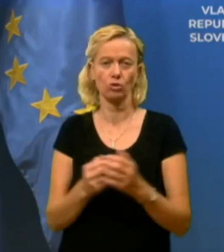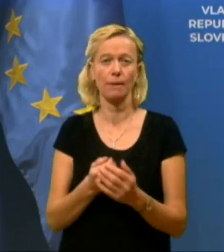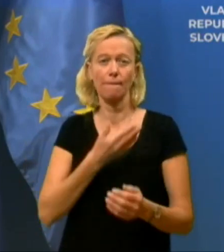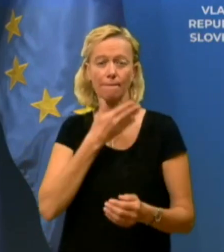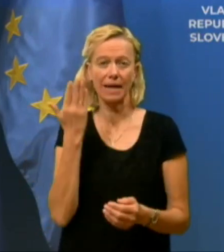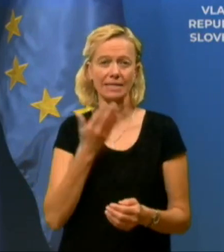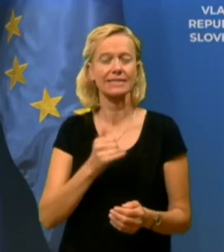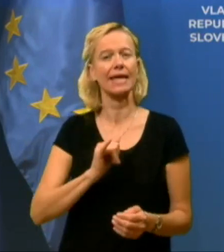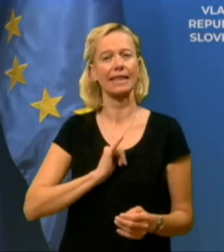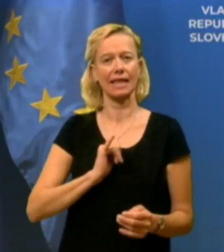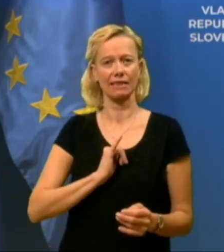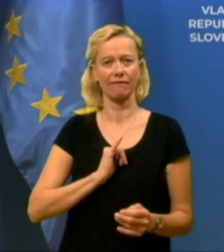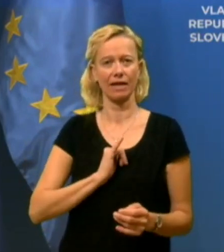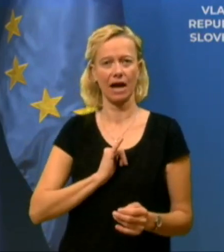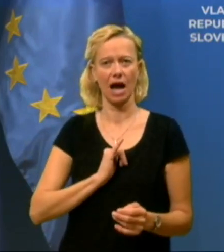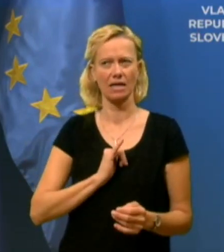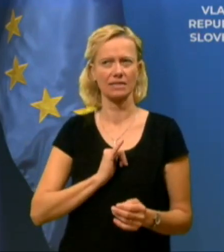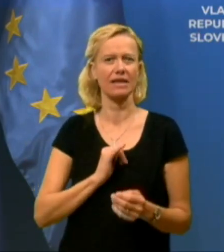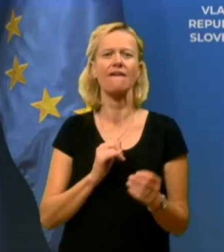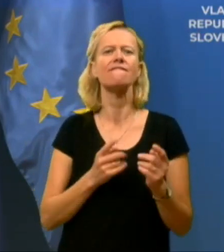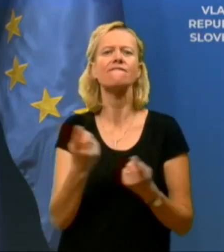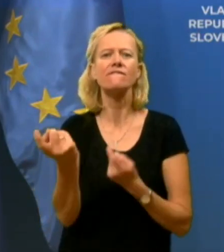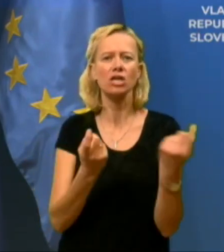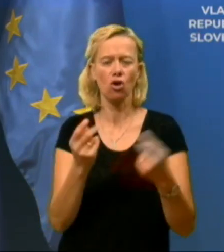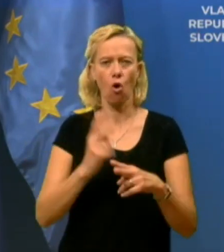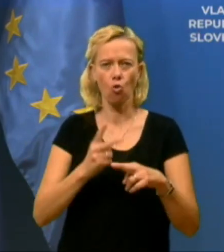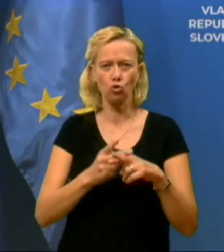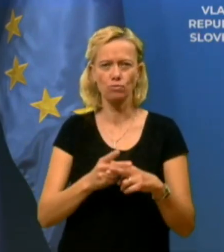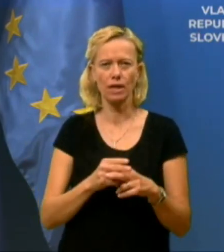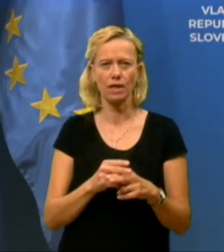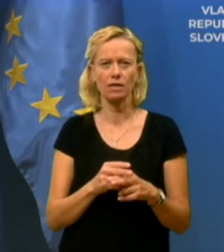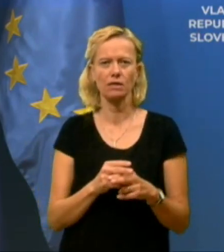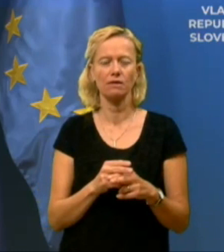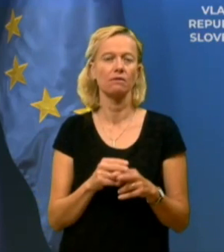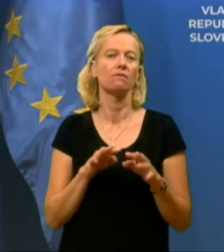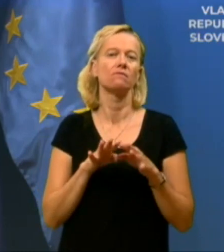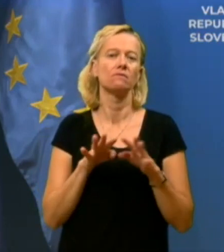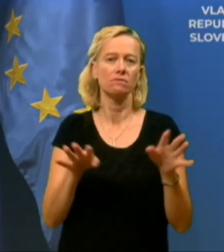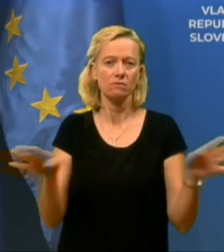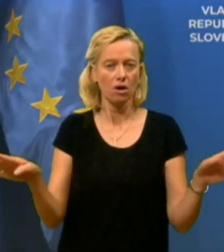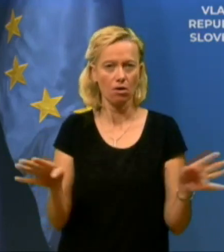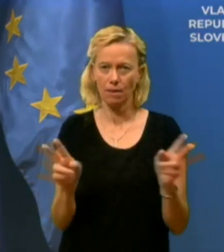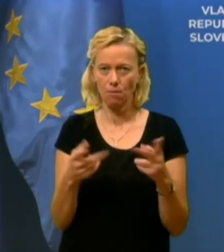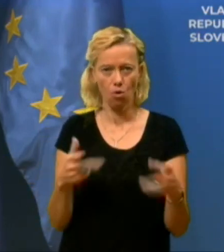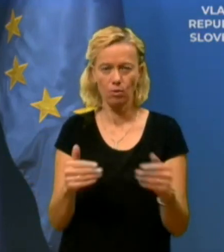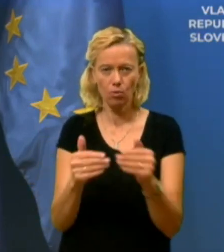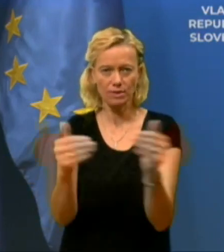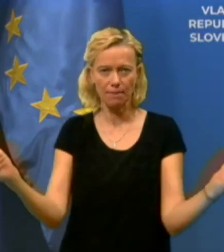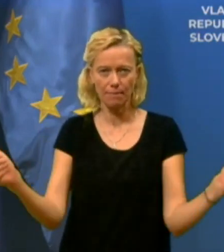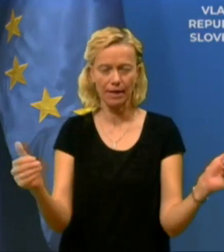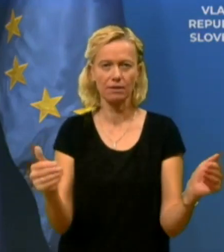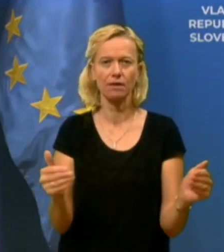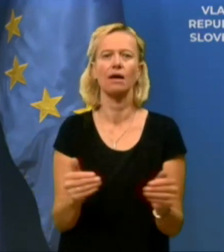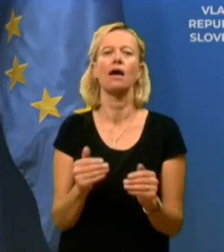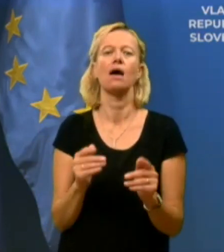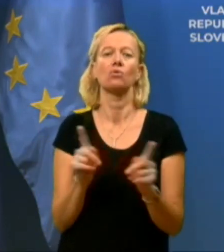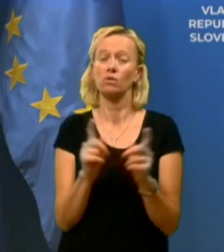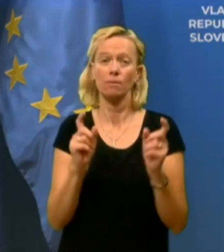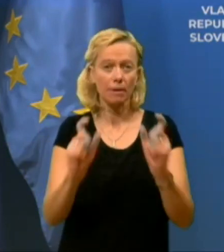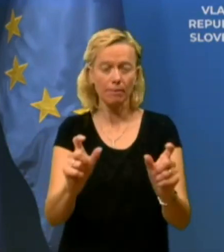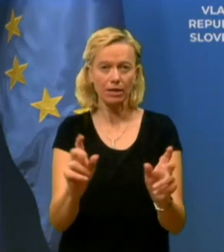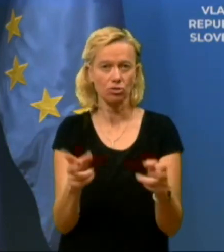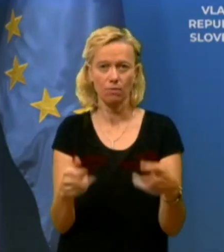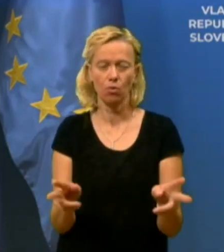identifikacije virov okužbe, širjenja okužb ne moremo zamejiti, kaj še leprej prečiti in tudi ne